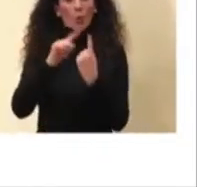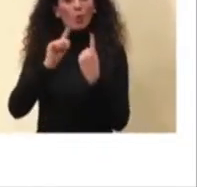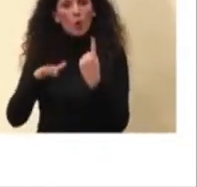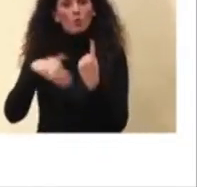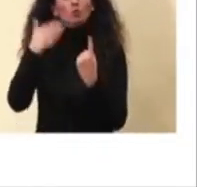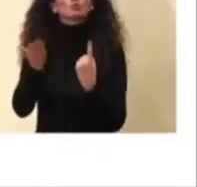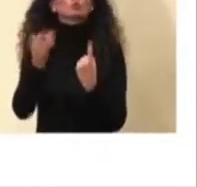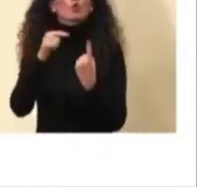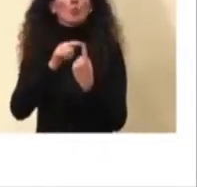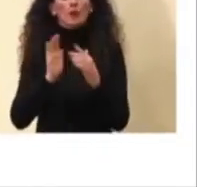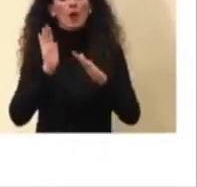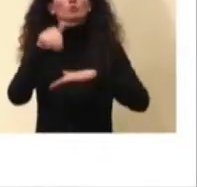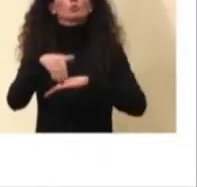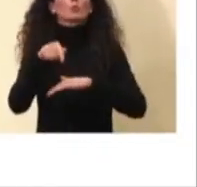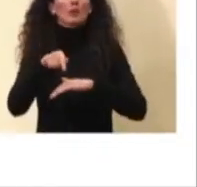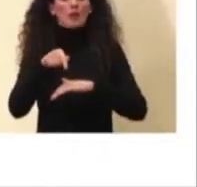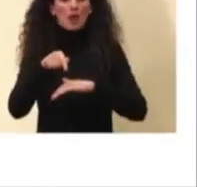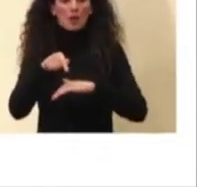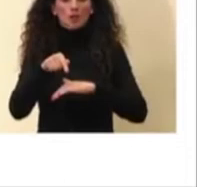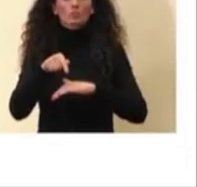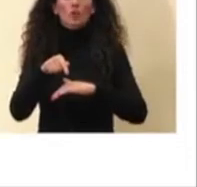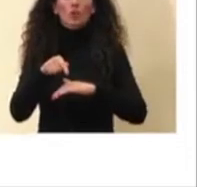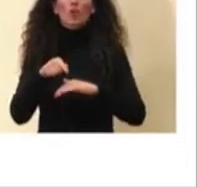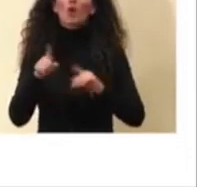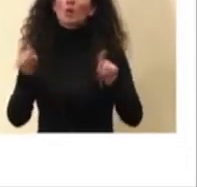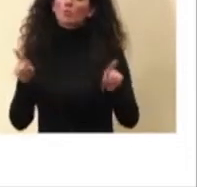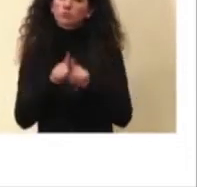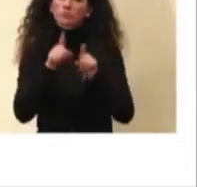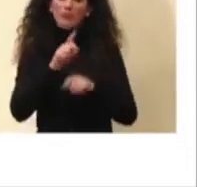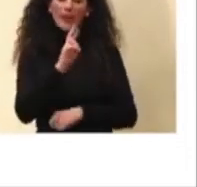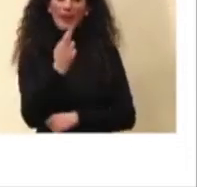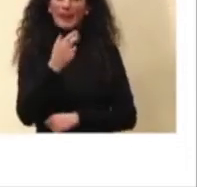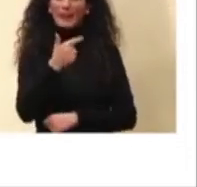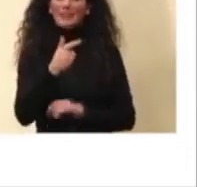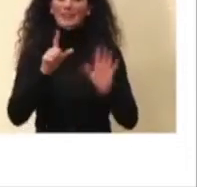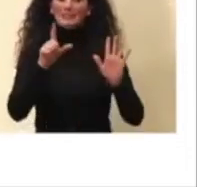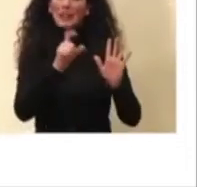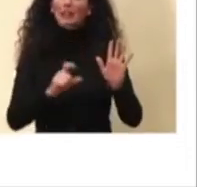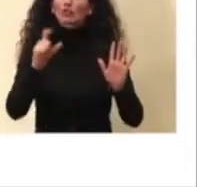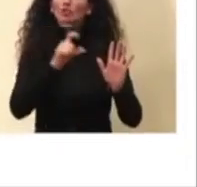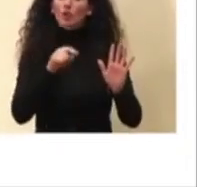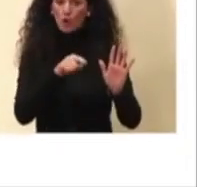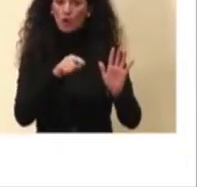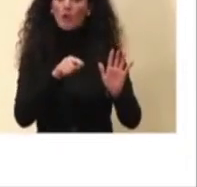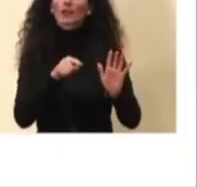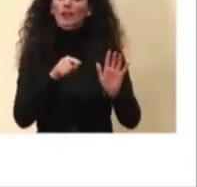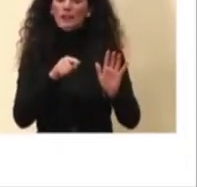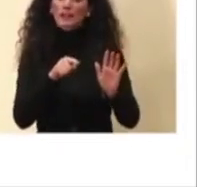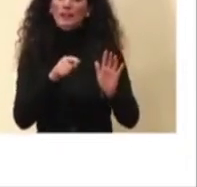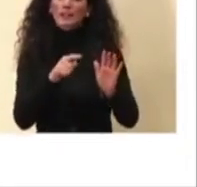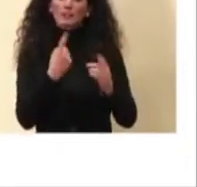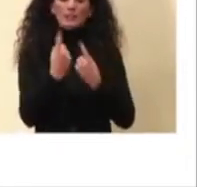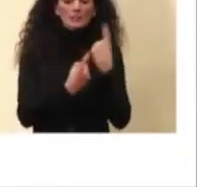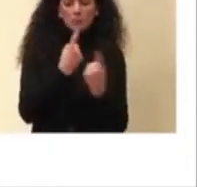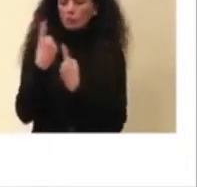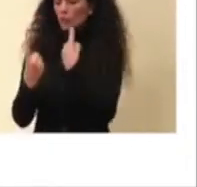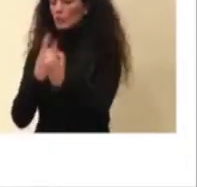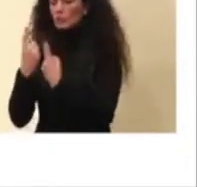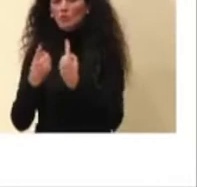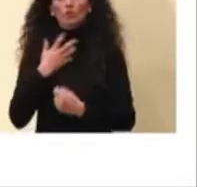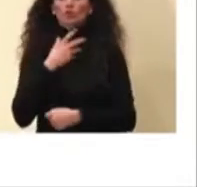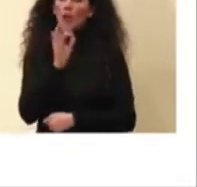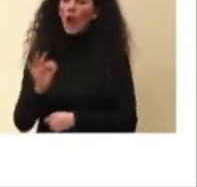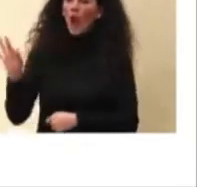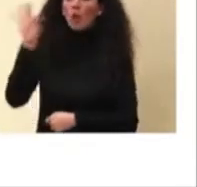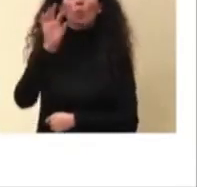questo lo troviamo anche nell'RT a 7 giorni, vedete che è una realtà ormai che si sta muovendo, alcune hanno anche il